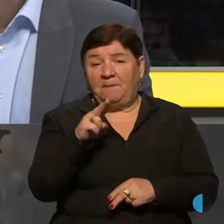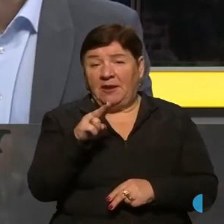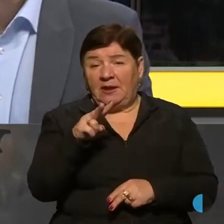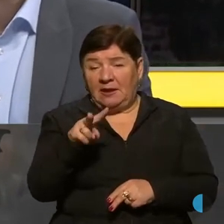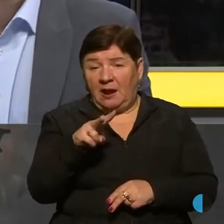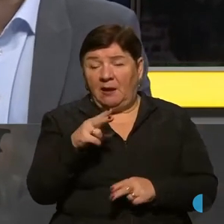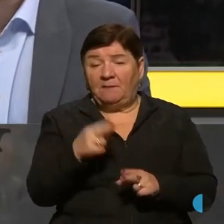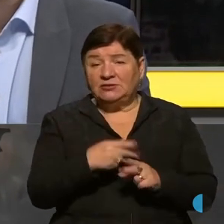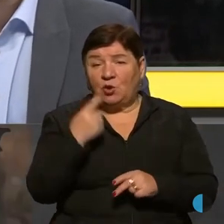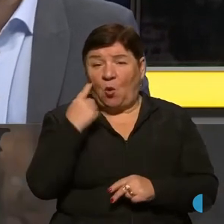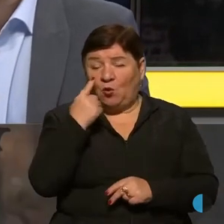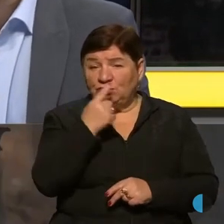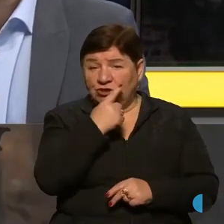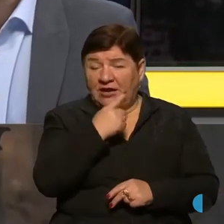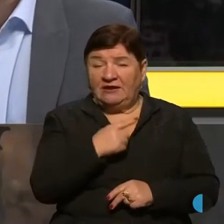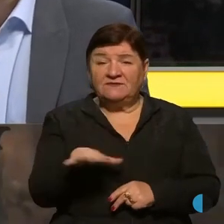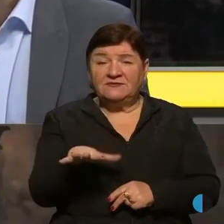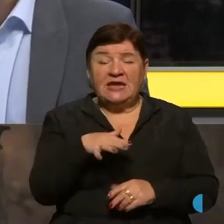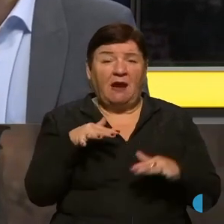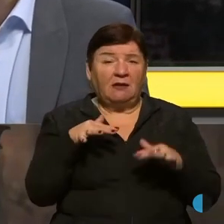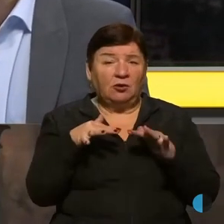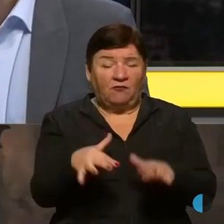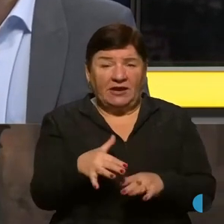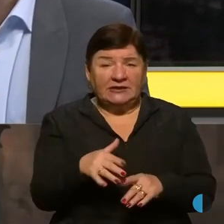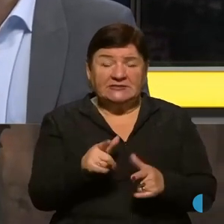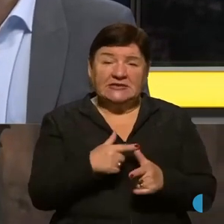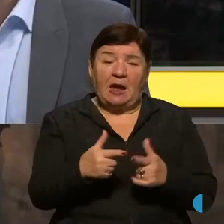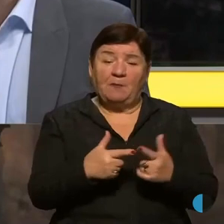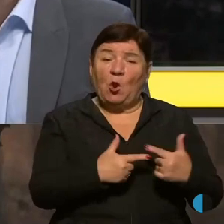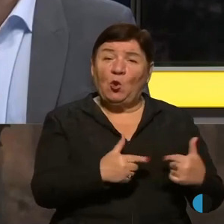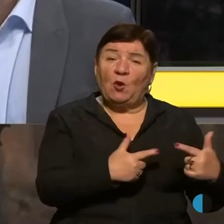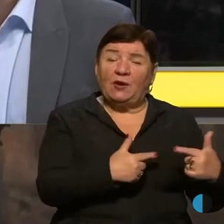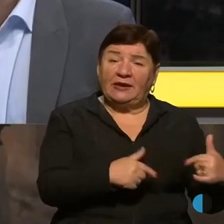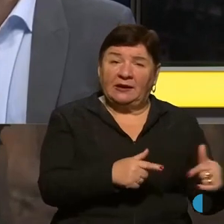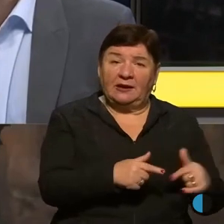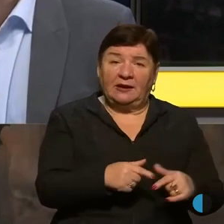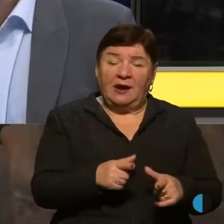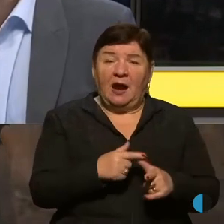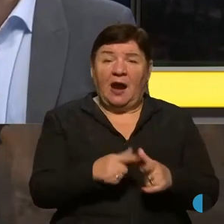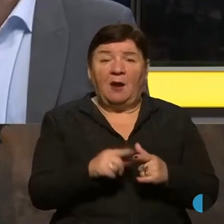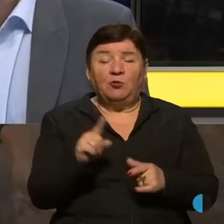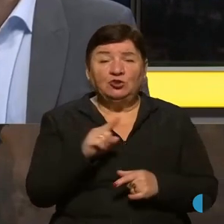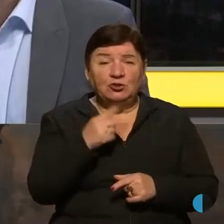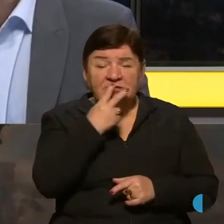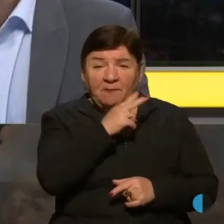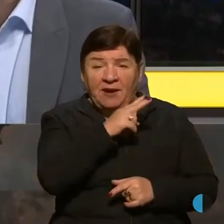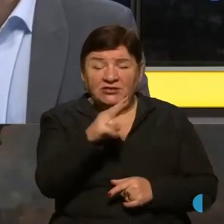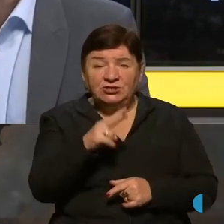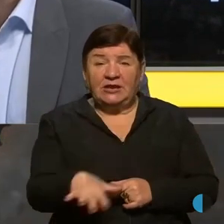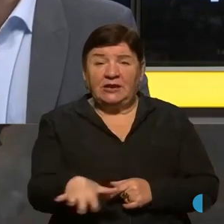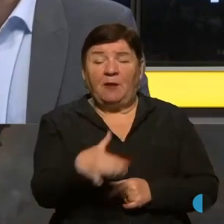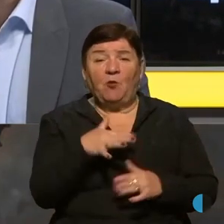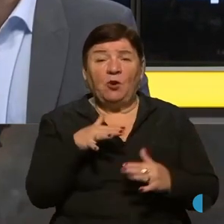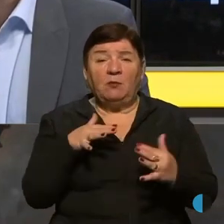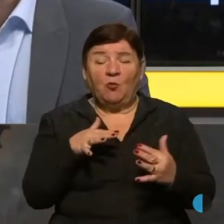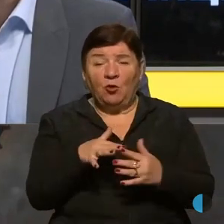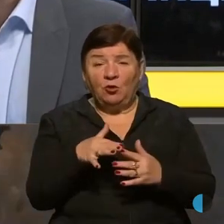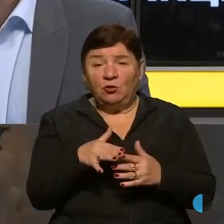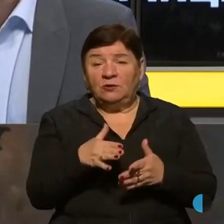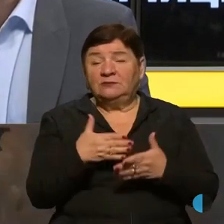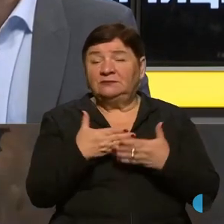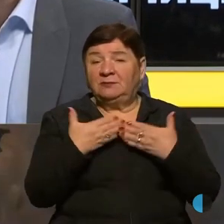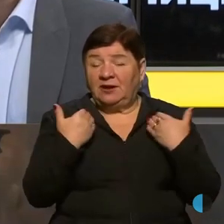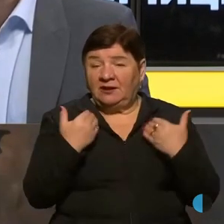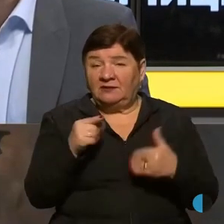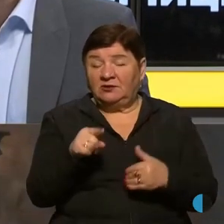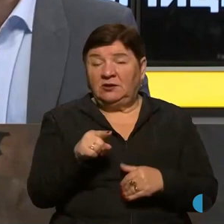сенс атакувати, якась логіка атакувати, чи хоч щось бачити на полі боя, в них відпадає. Вони